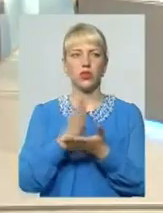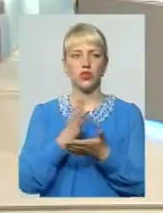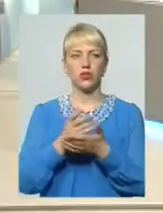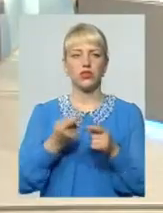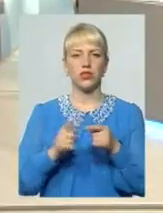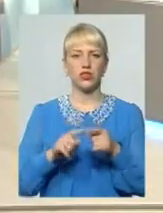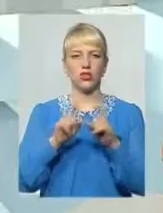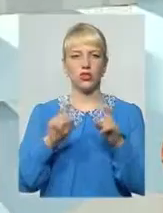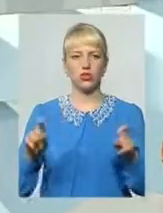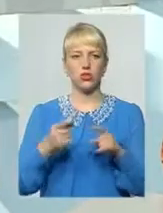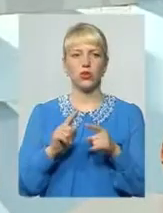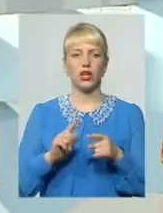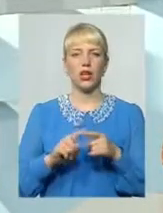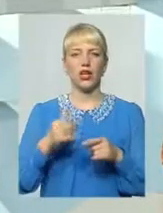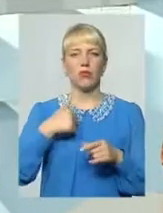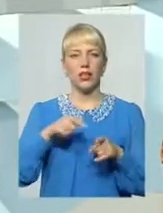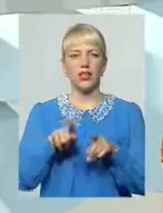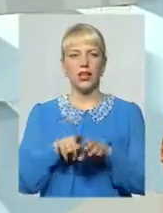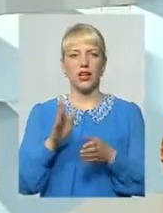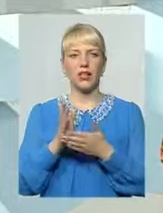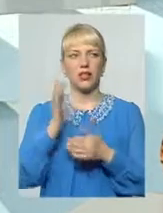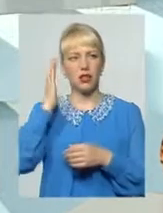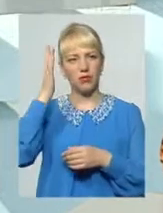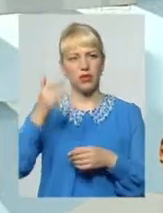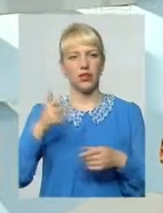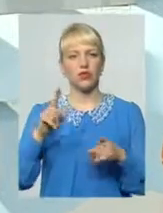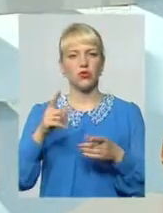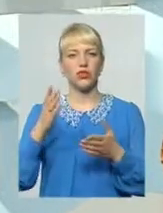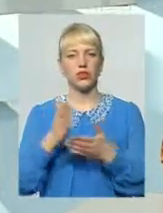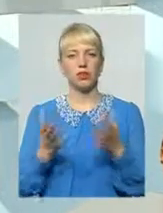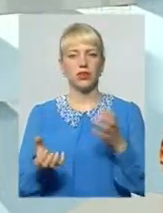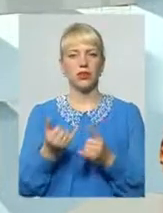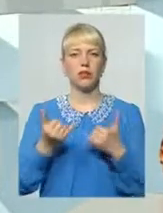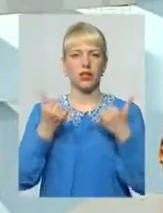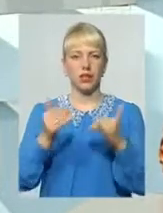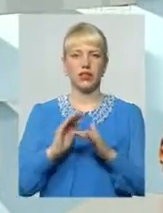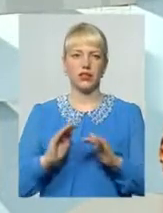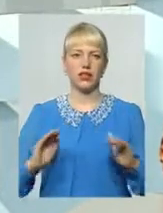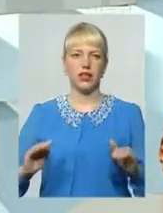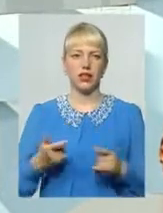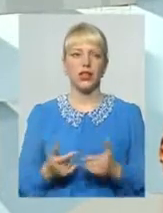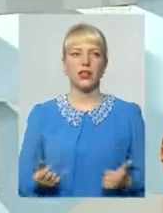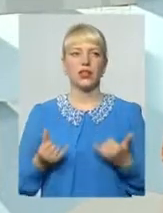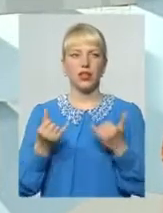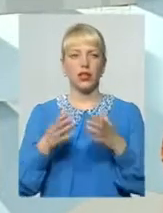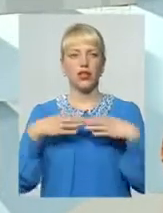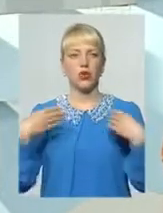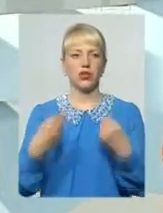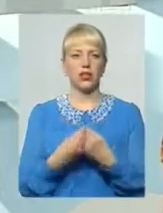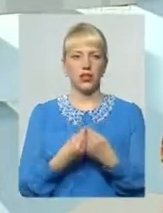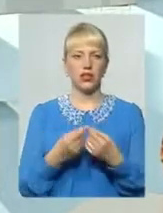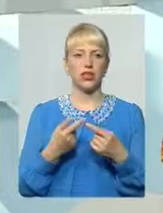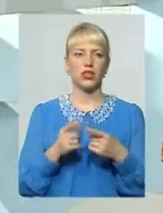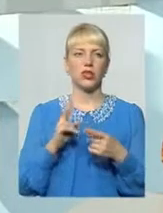У мене це така мрія Тому що, бачу, підтримка для дітей Це потрібна Підтримка для родини В яких